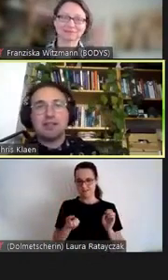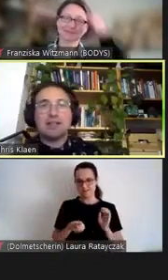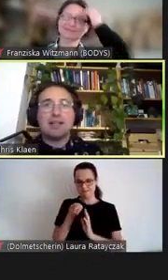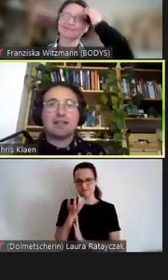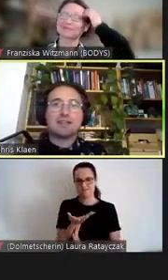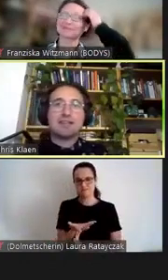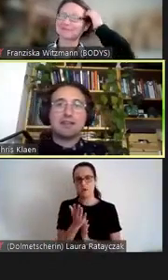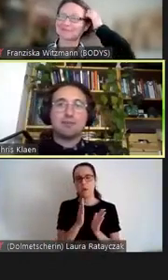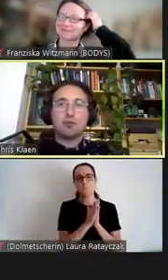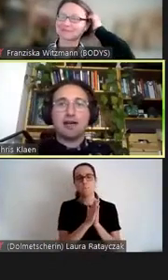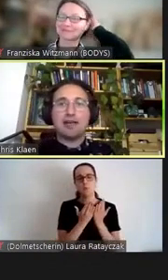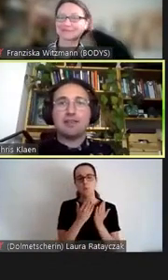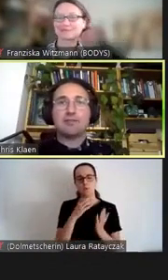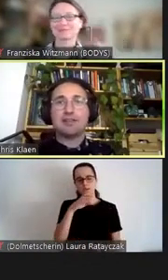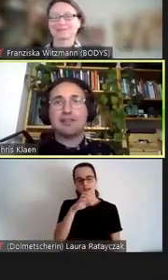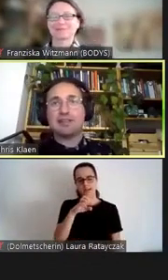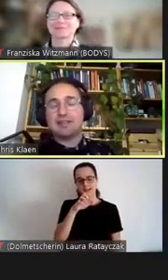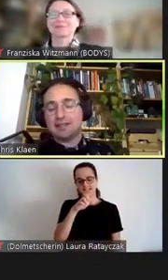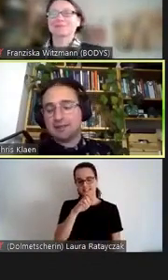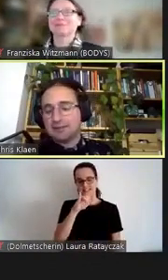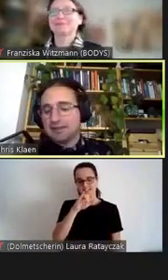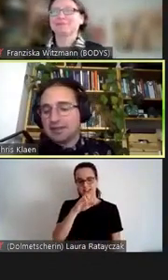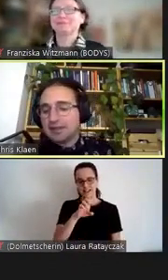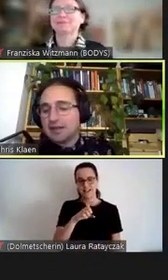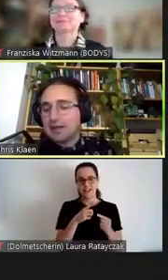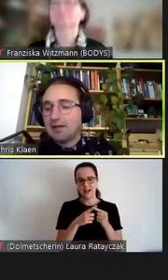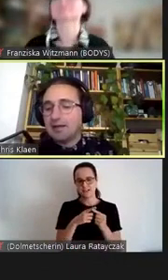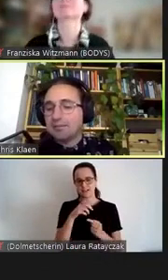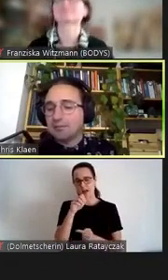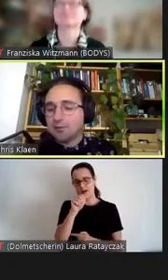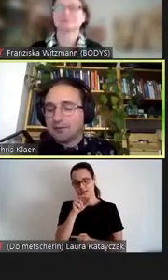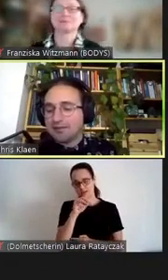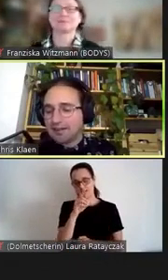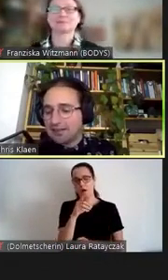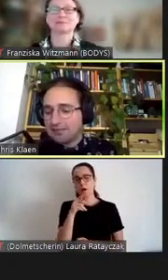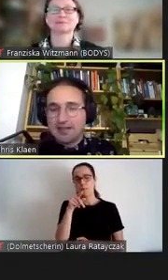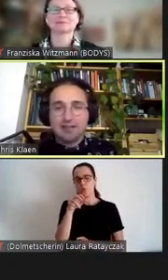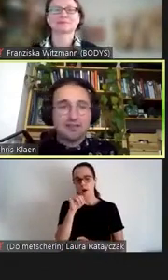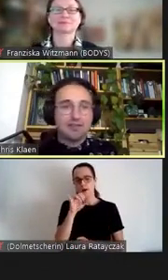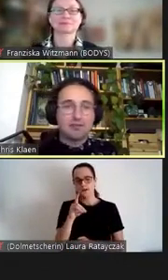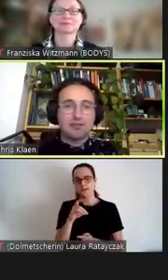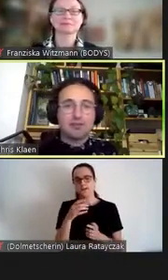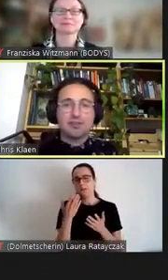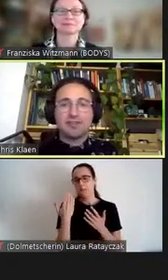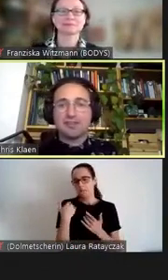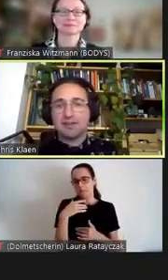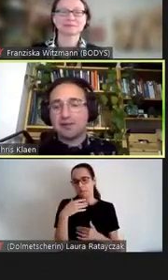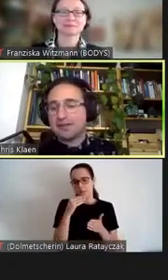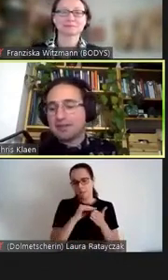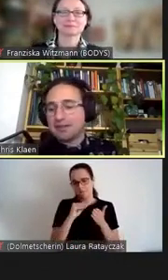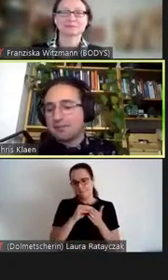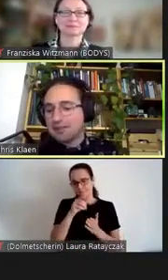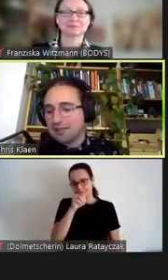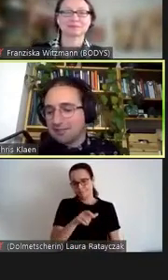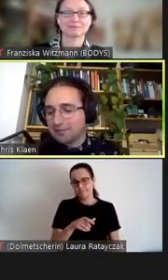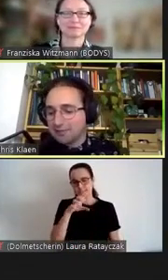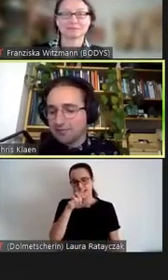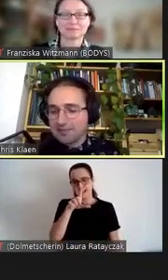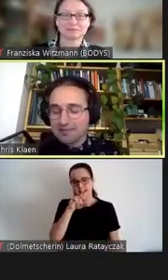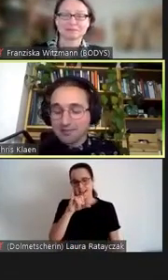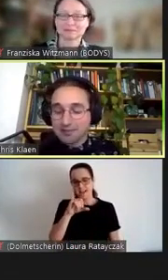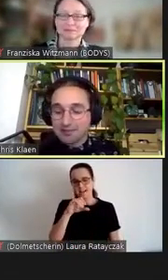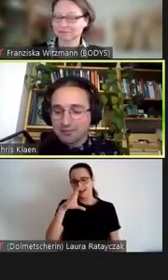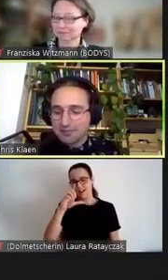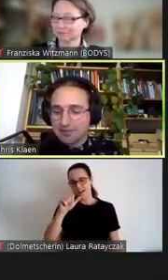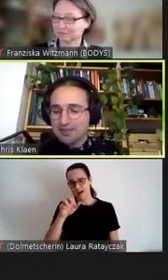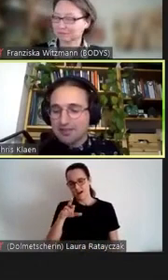Buch Excellent Pride von Elie Clare. Ein Buch, was relativ alt inzwischen schon ist, aber mir nach wie